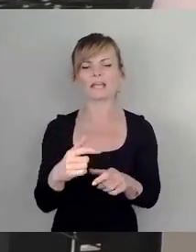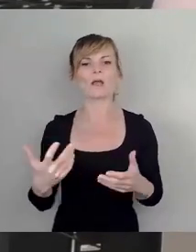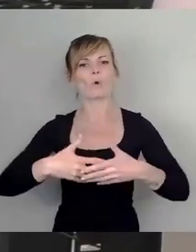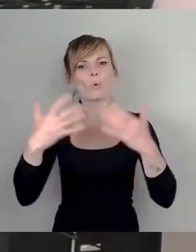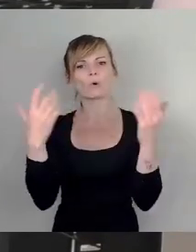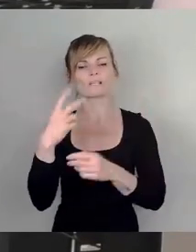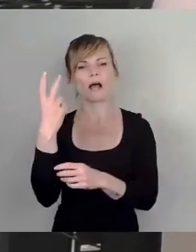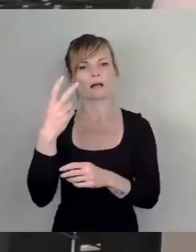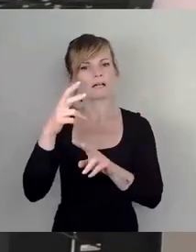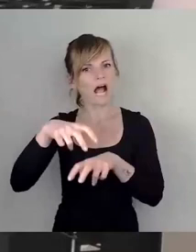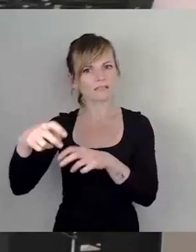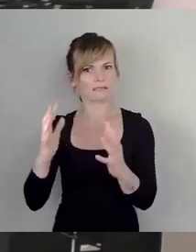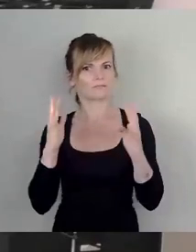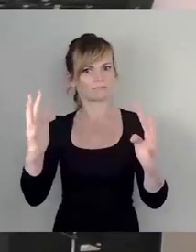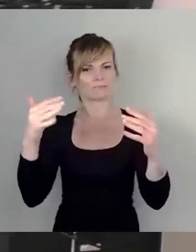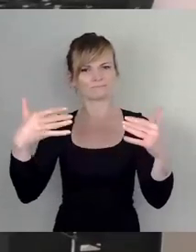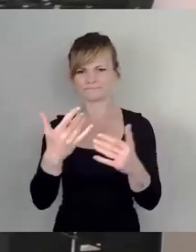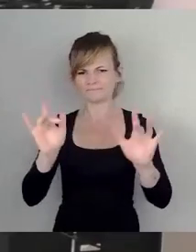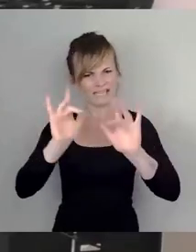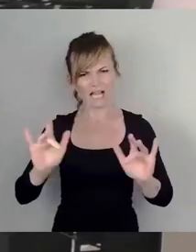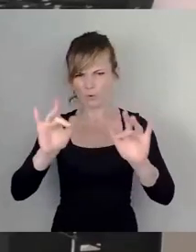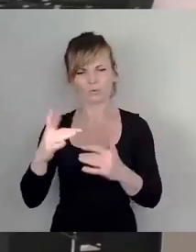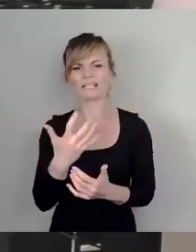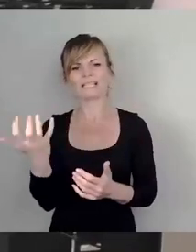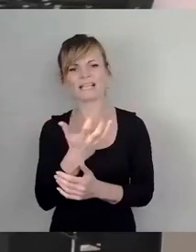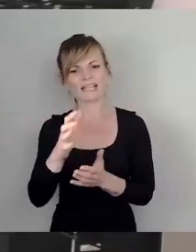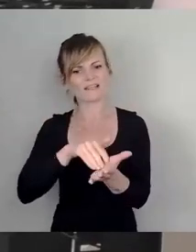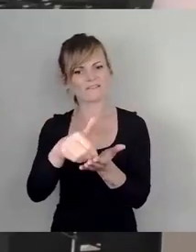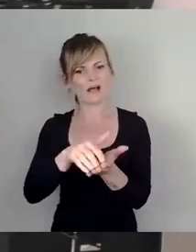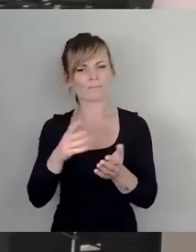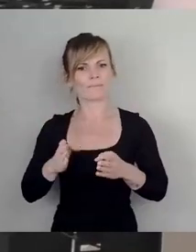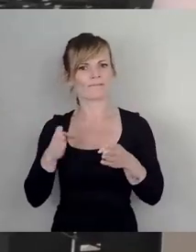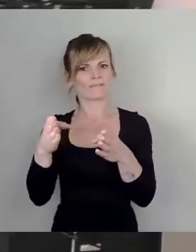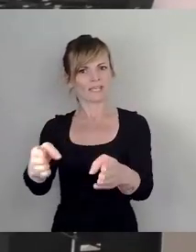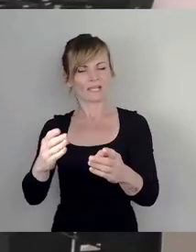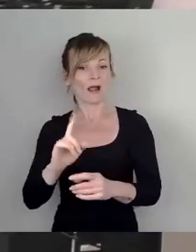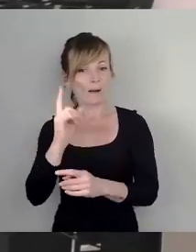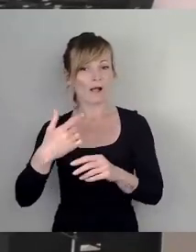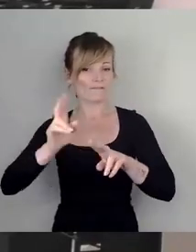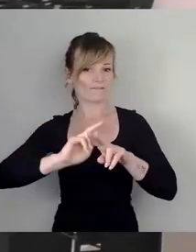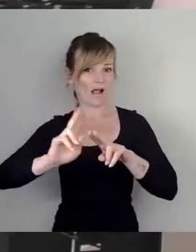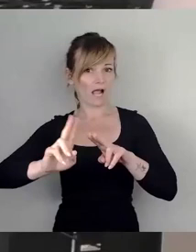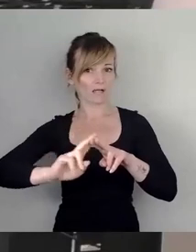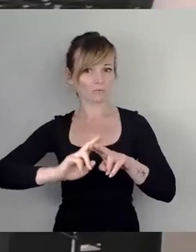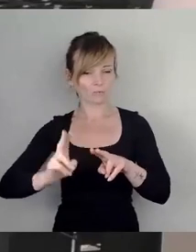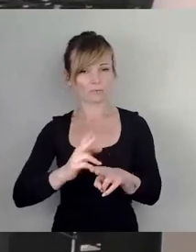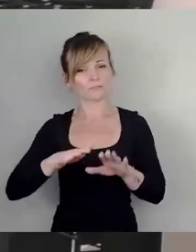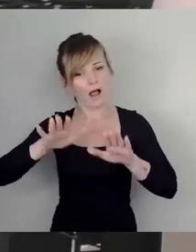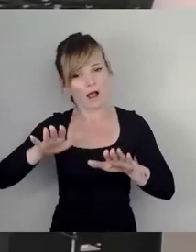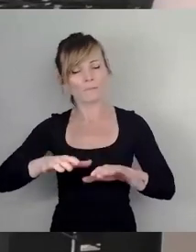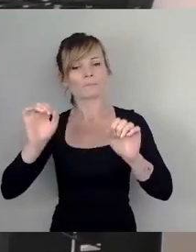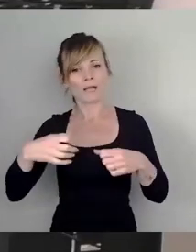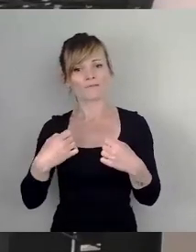Asphaltoberfläche, sondern es ist ein sandfarbener Weg, der aber eben wartungsarm befahren werden kann. Die